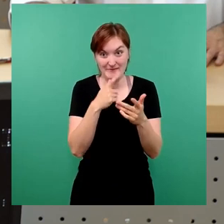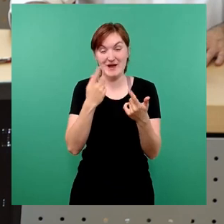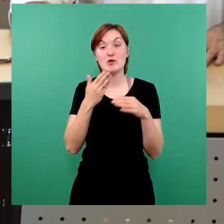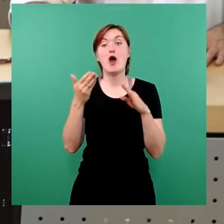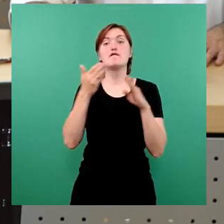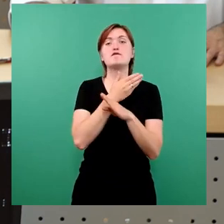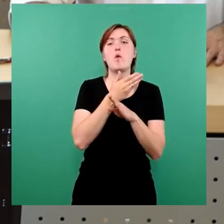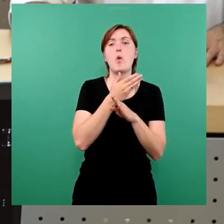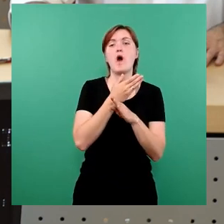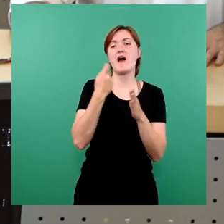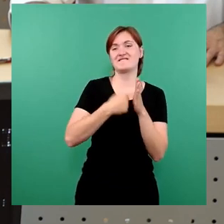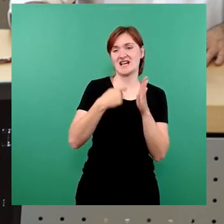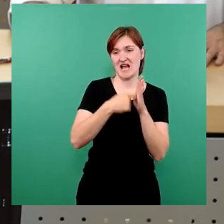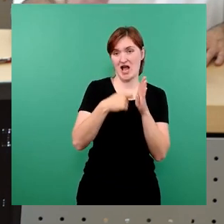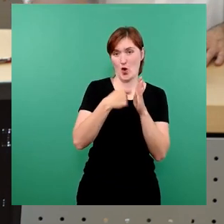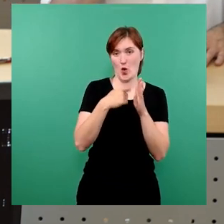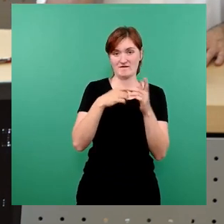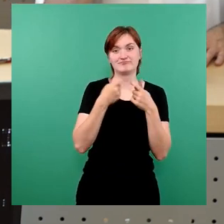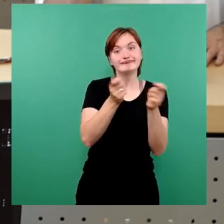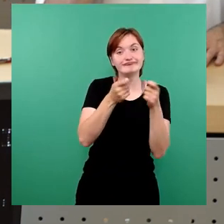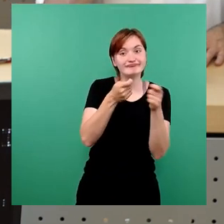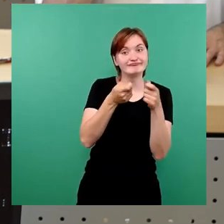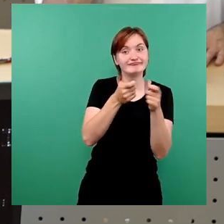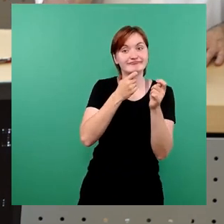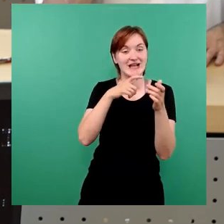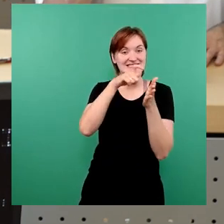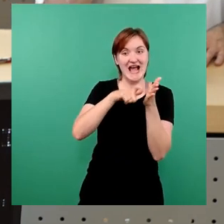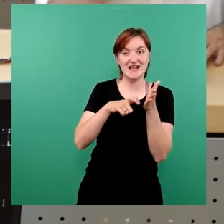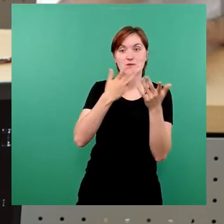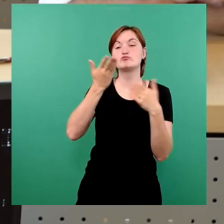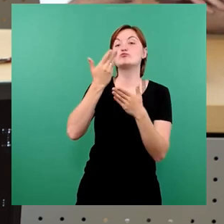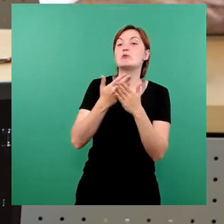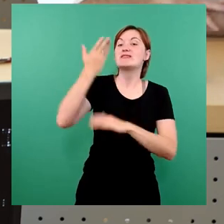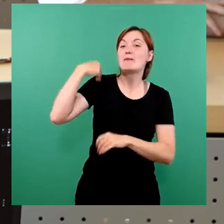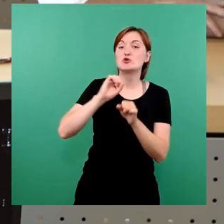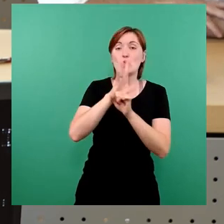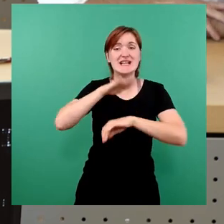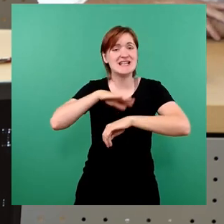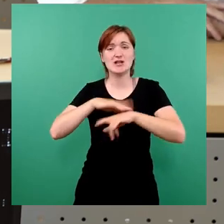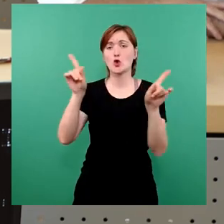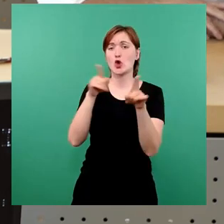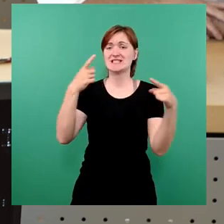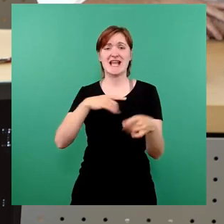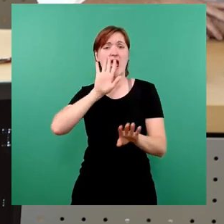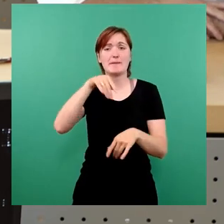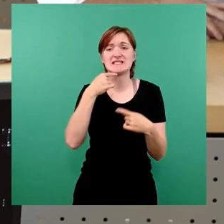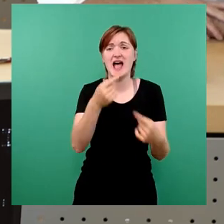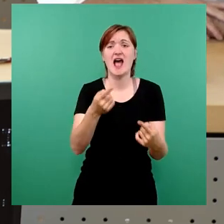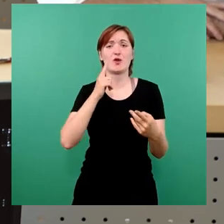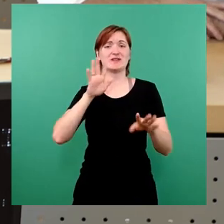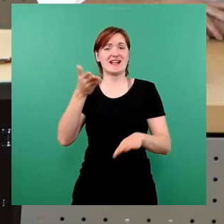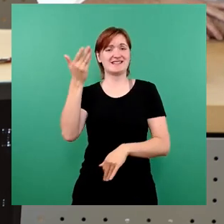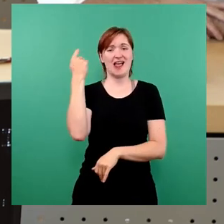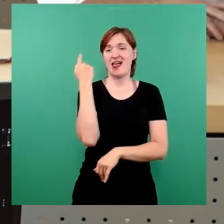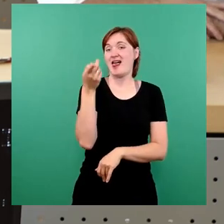sich komplett gedreht. Das kann sich jeder vorstellen. Corona-Zeiten, Konzerte wurden abgesagt. Die Karten hat man dann letztes Jahr einsetzen